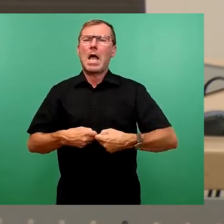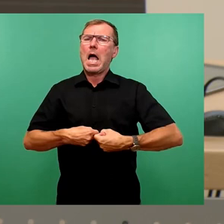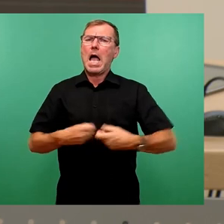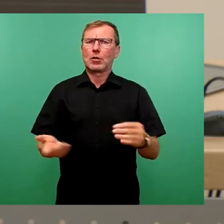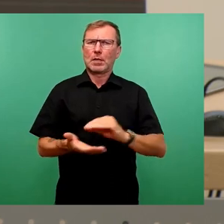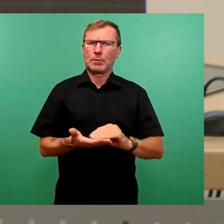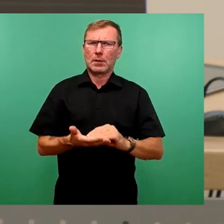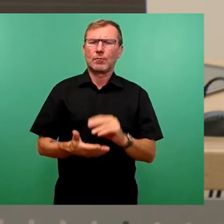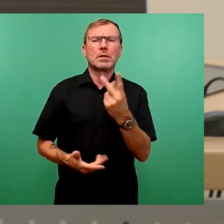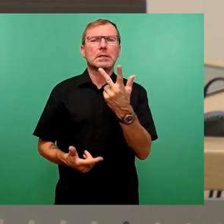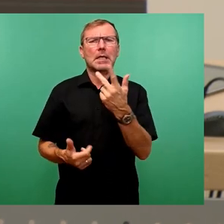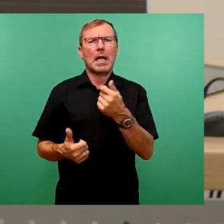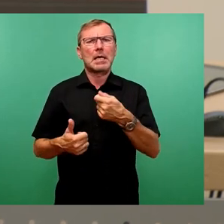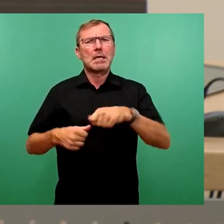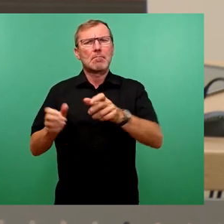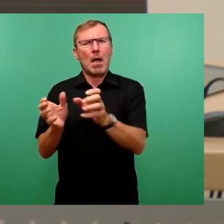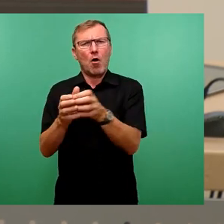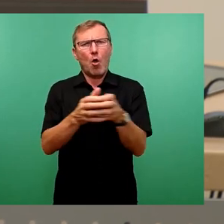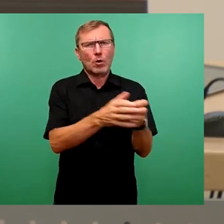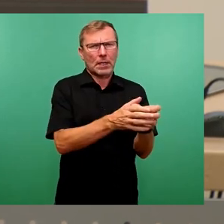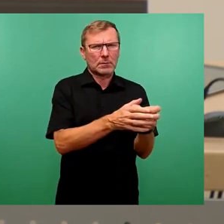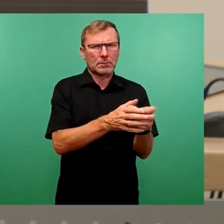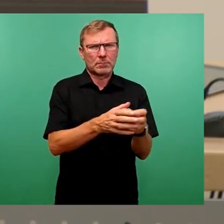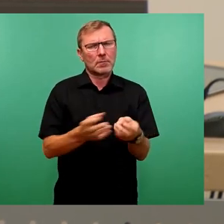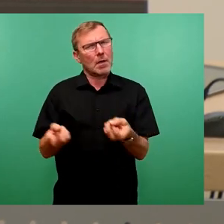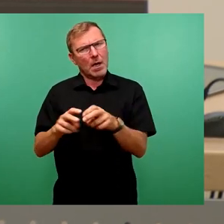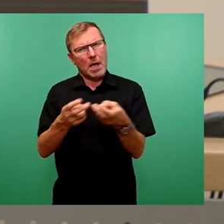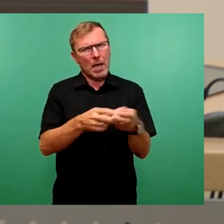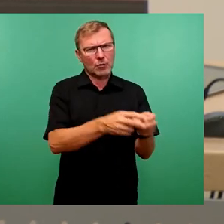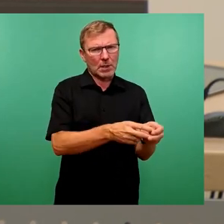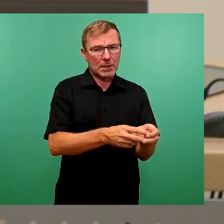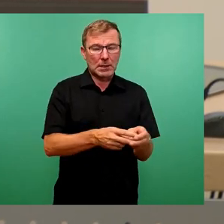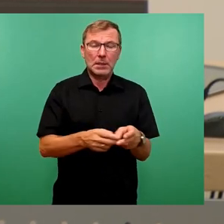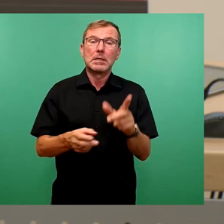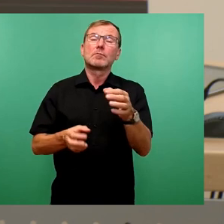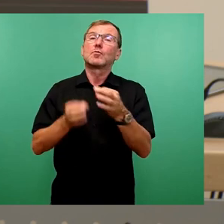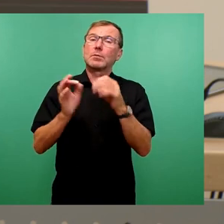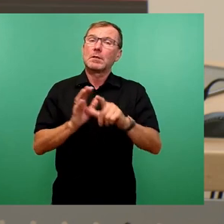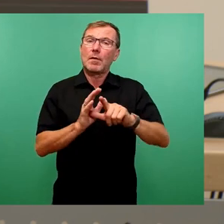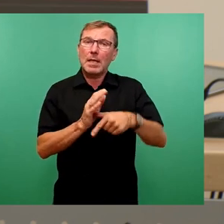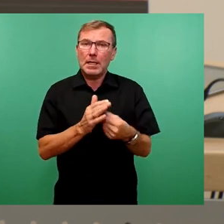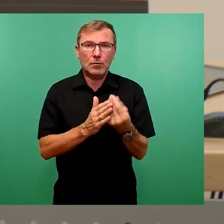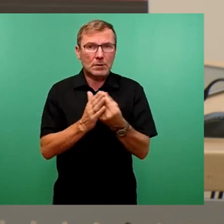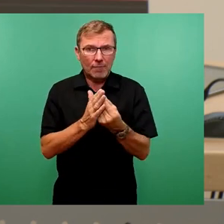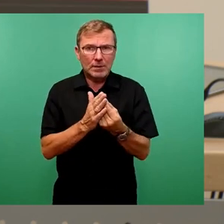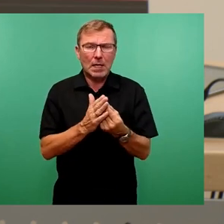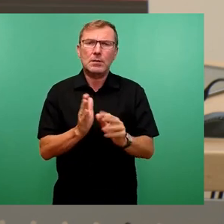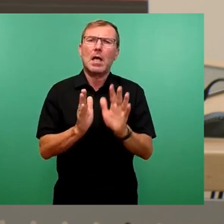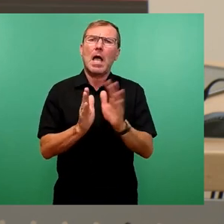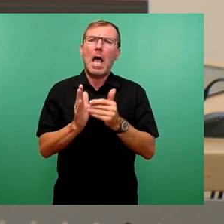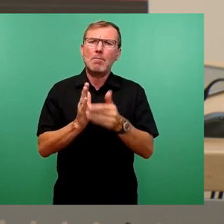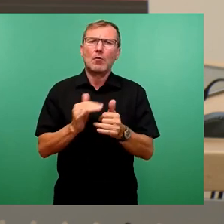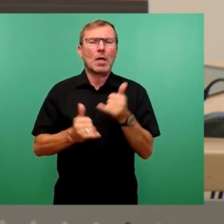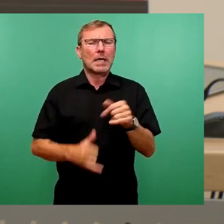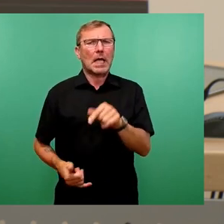drei Lose des Bauvorhabens wurden erarbeitet. Mit dem spezifischen Leistungsverzeichnis, die Planungen wurden im Januar